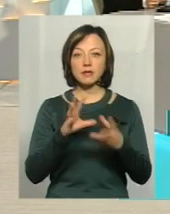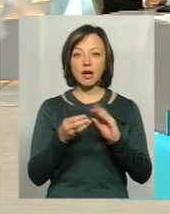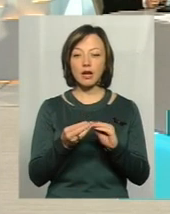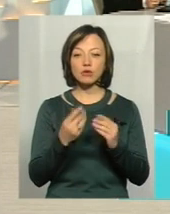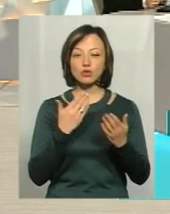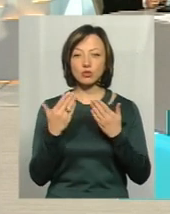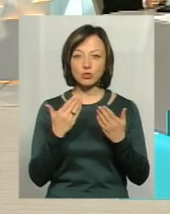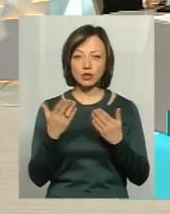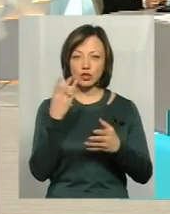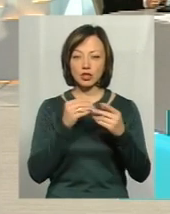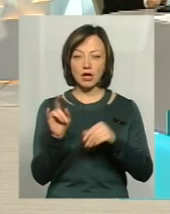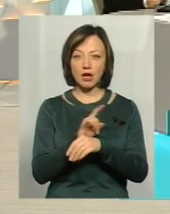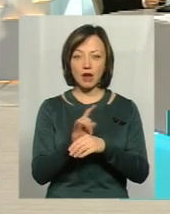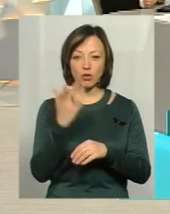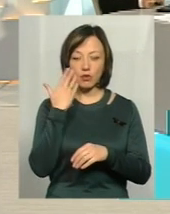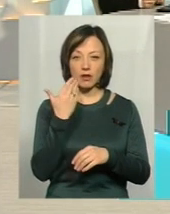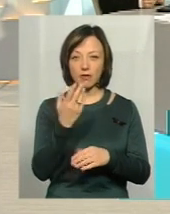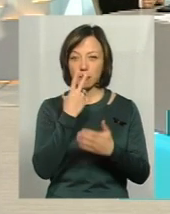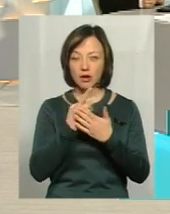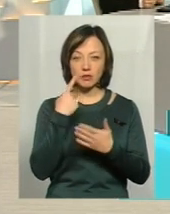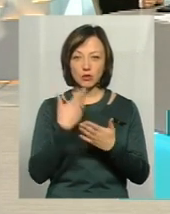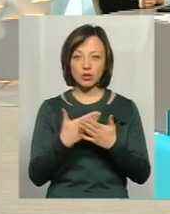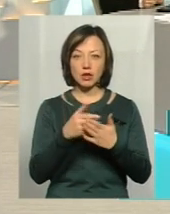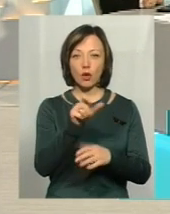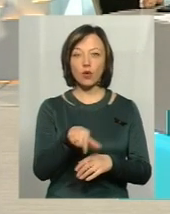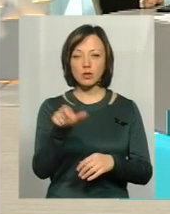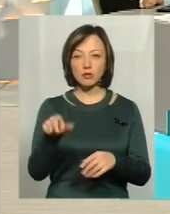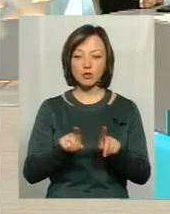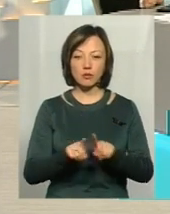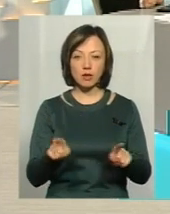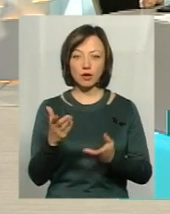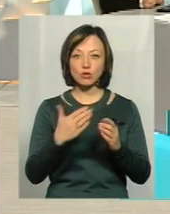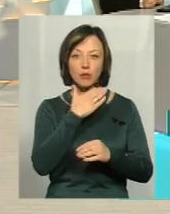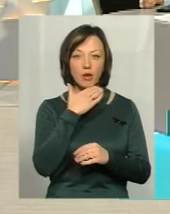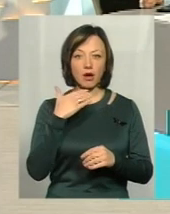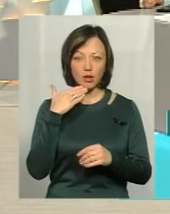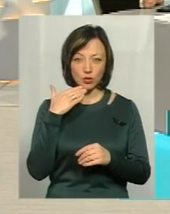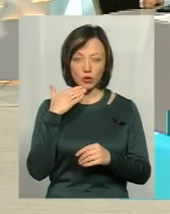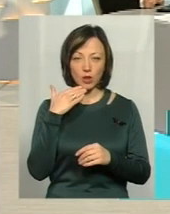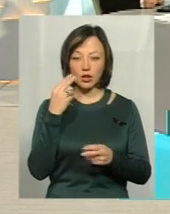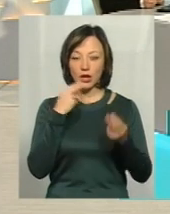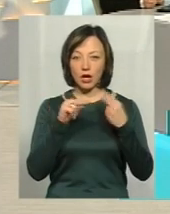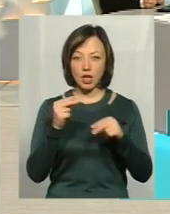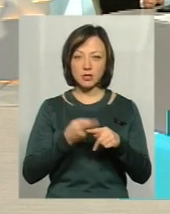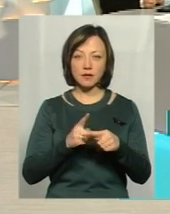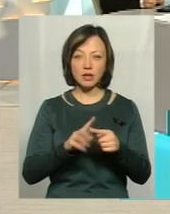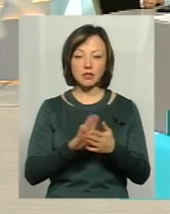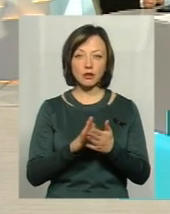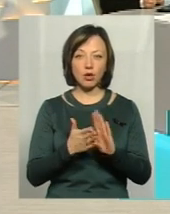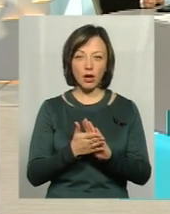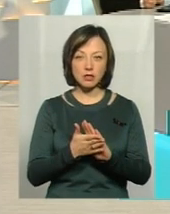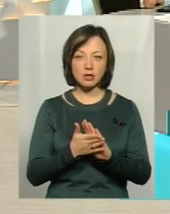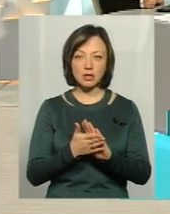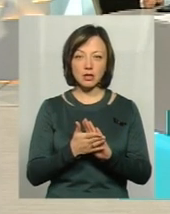стосується шахразі з зняттям Польщі, коли ви бачите підозрілих осіб, особливо, що їх багато, найкраще в даній ситуації